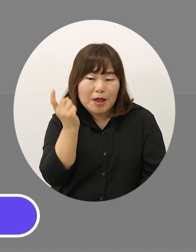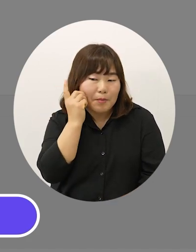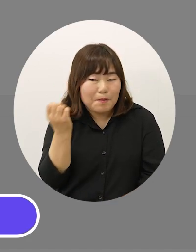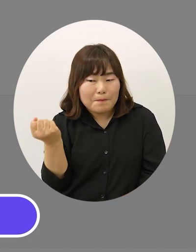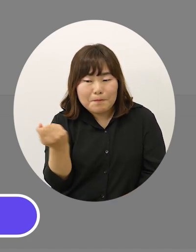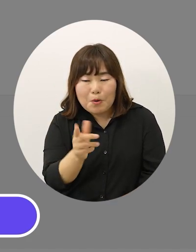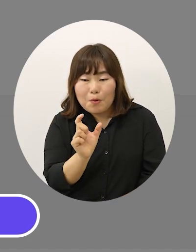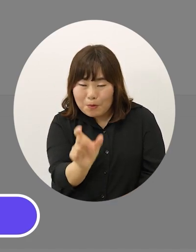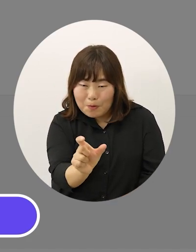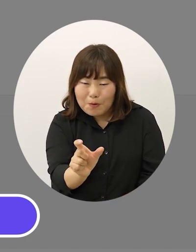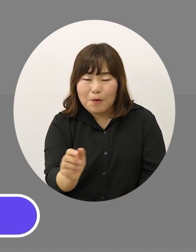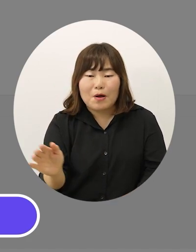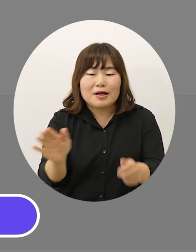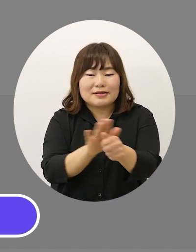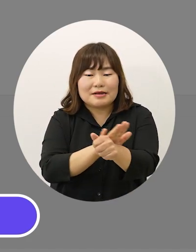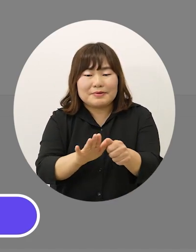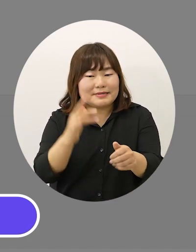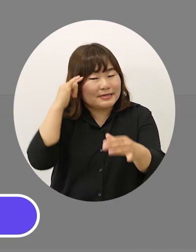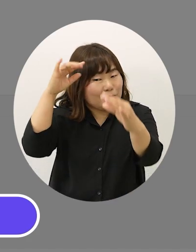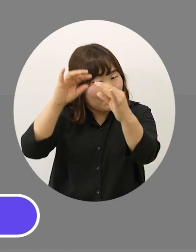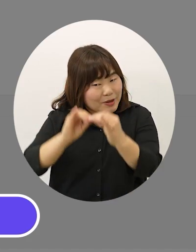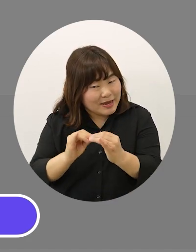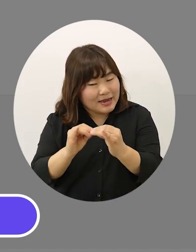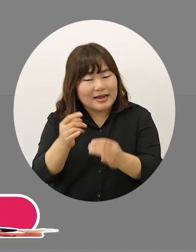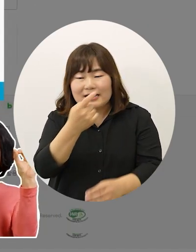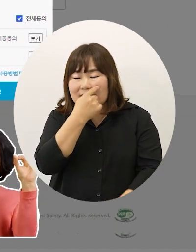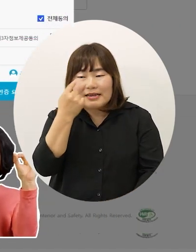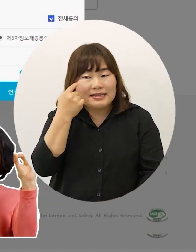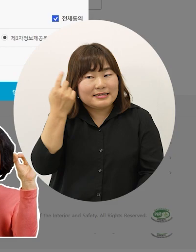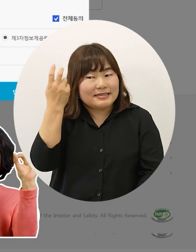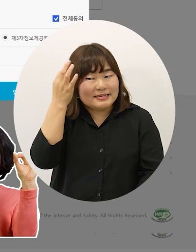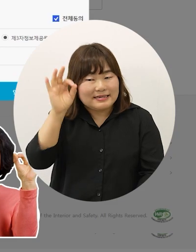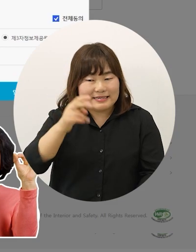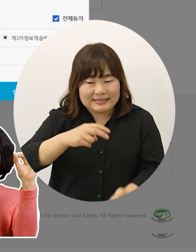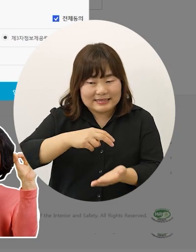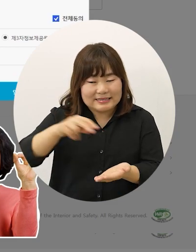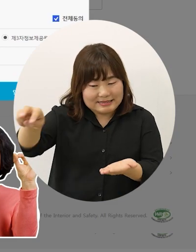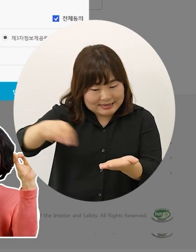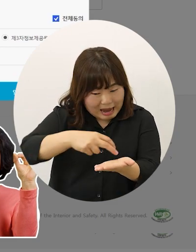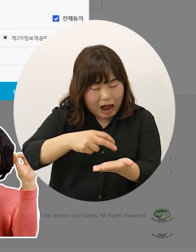서비스 전체 동의 누르고 가장 아래 인증요청 네이버다